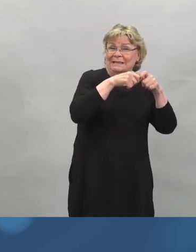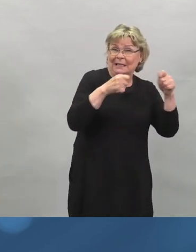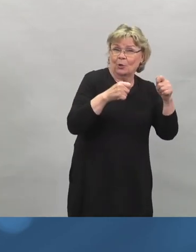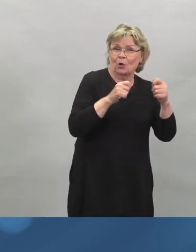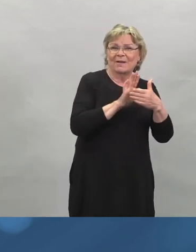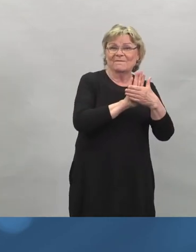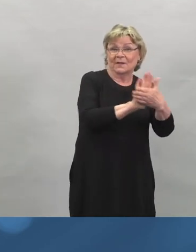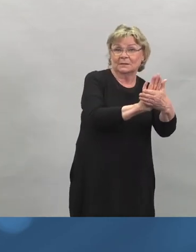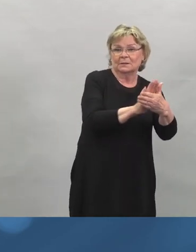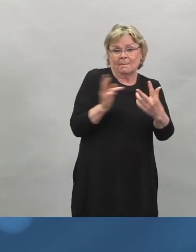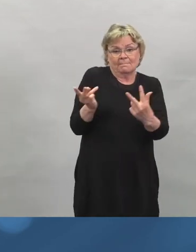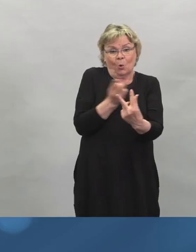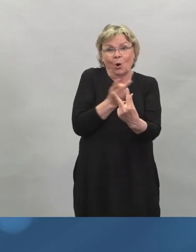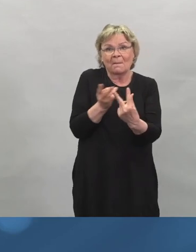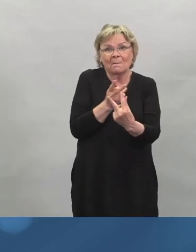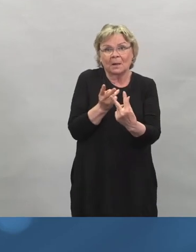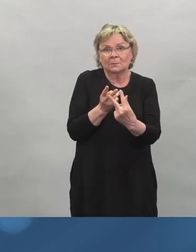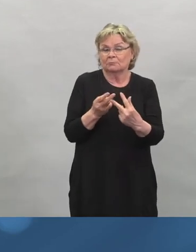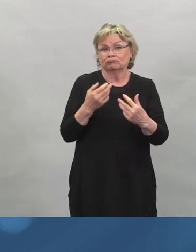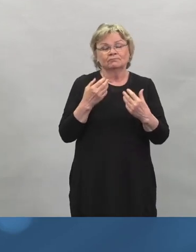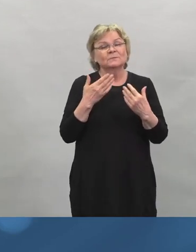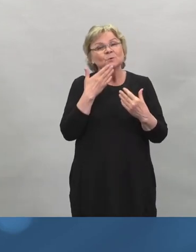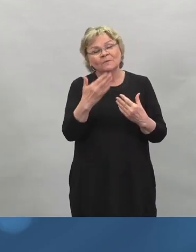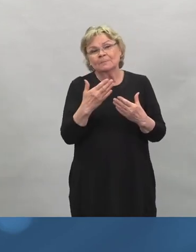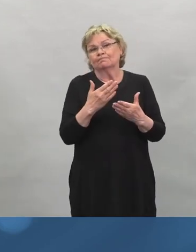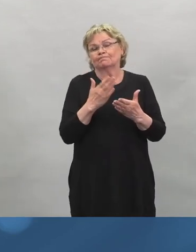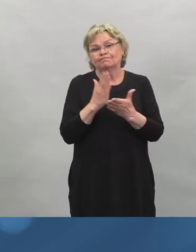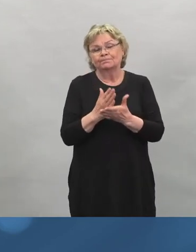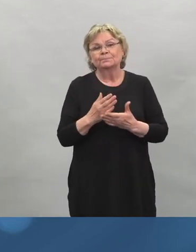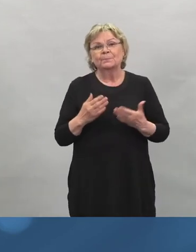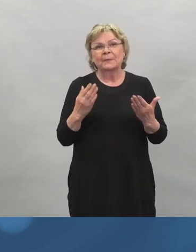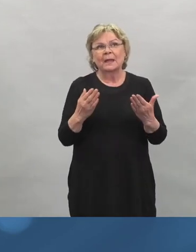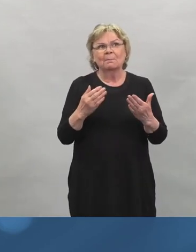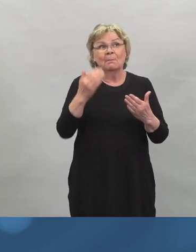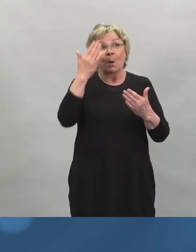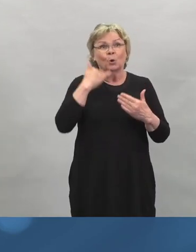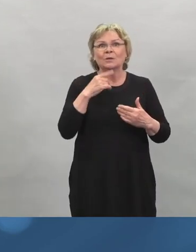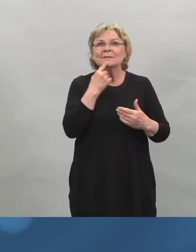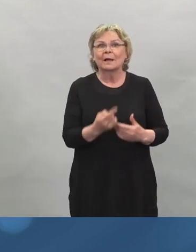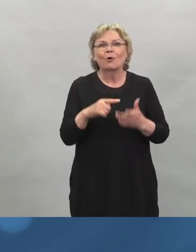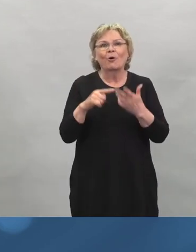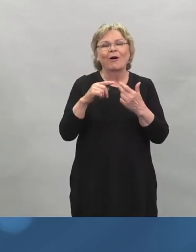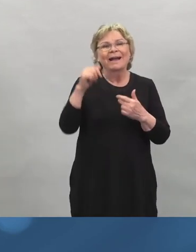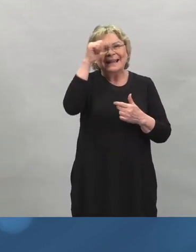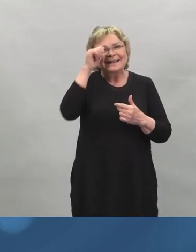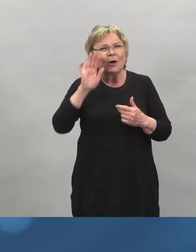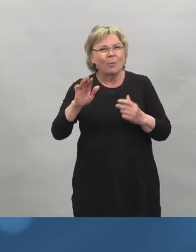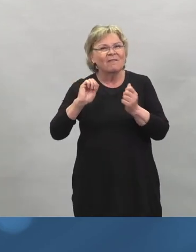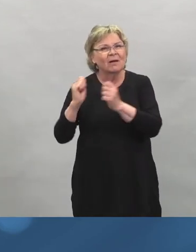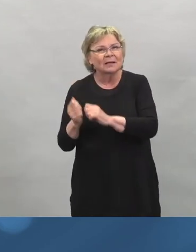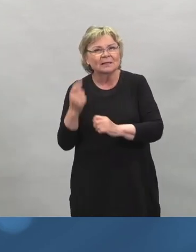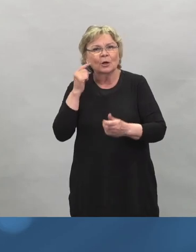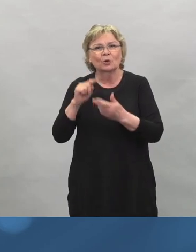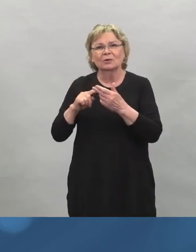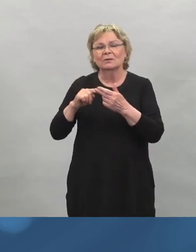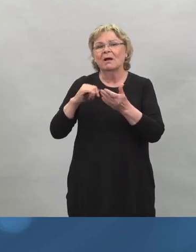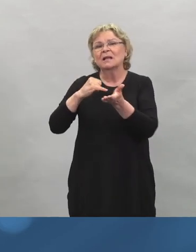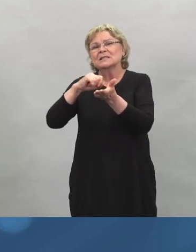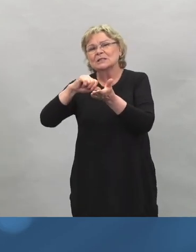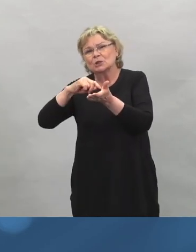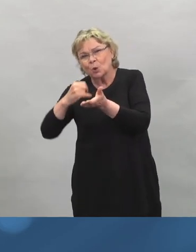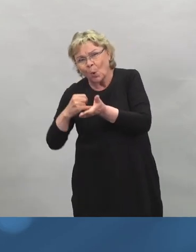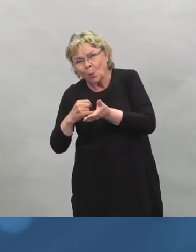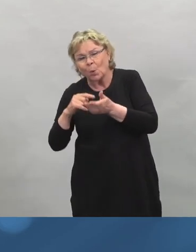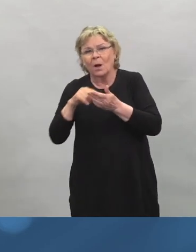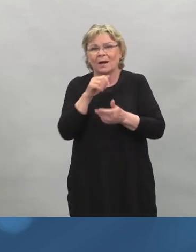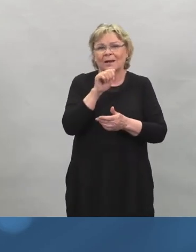vaste, sen en muistanutkaan sanoa tuossa, kun puhuttiin Intia-variantissa, että siihen solusitoiseen vasteen, eli T- ja B